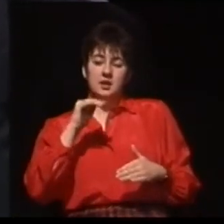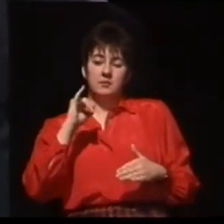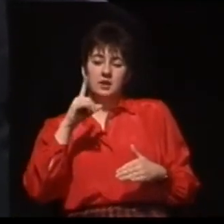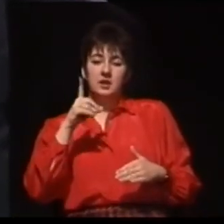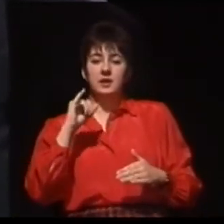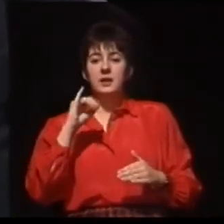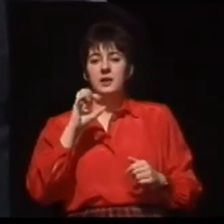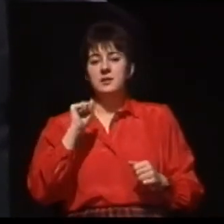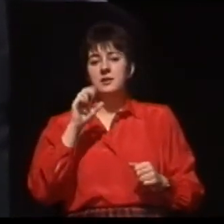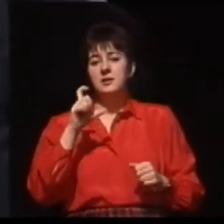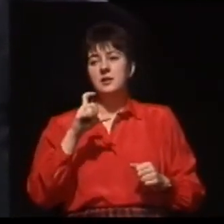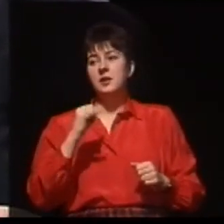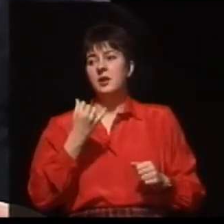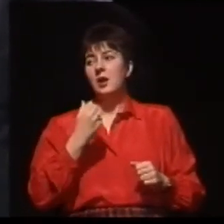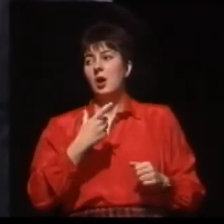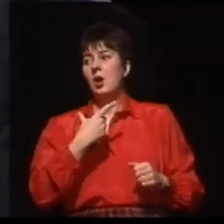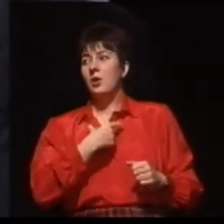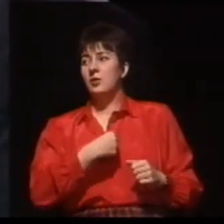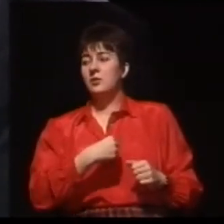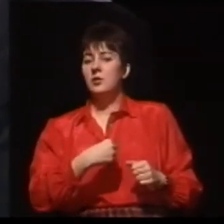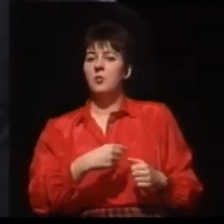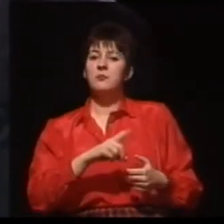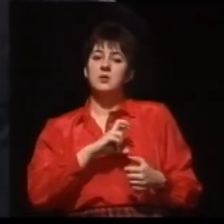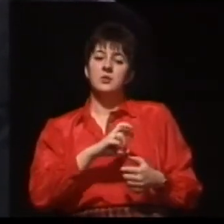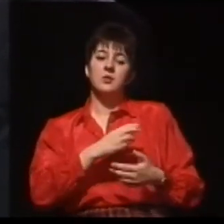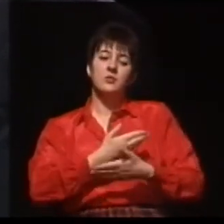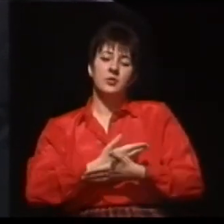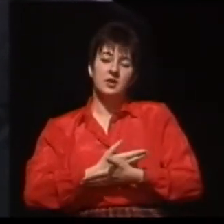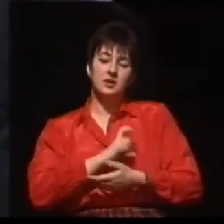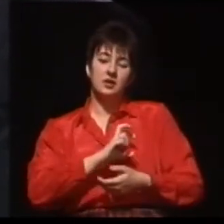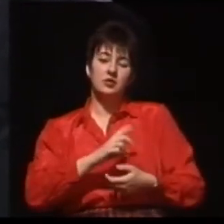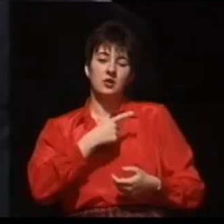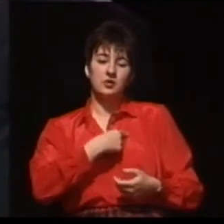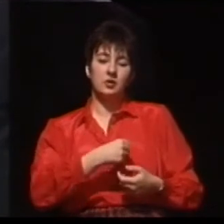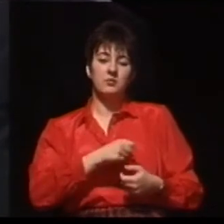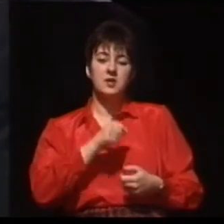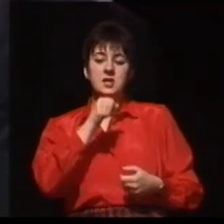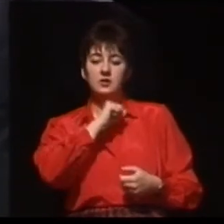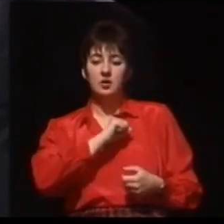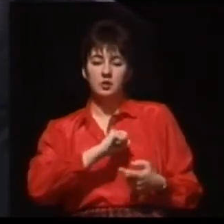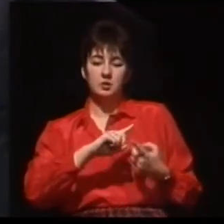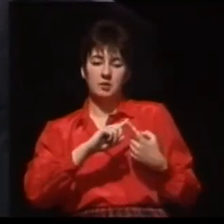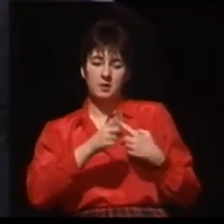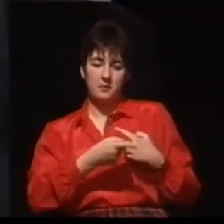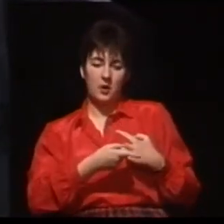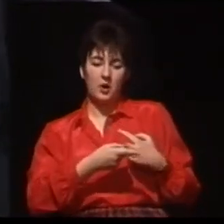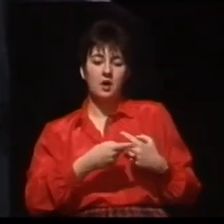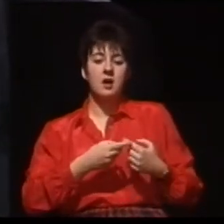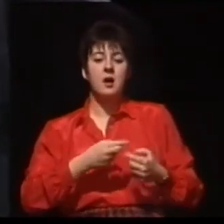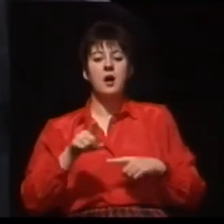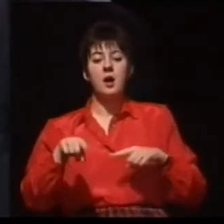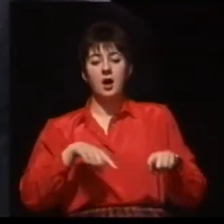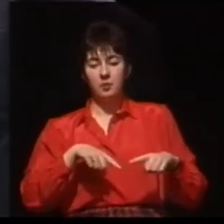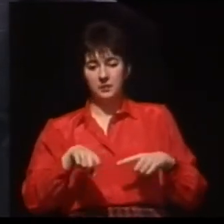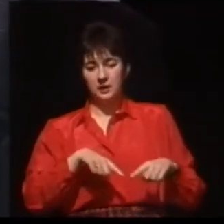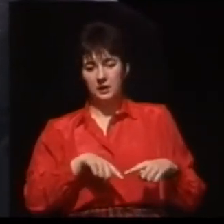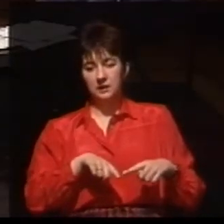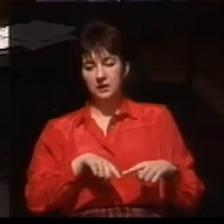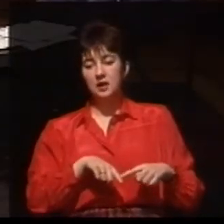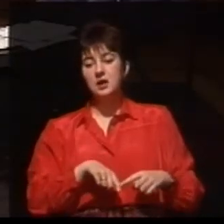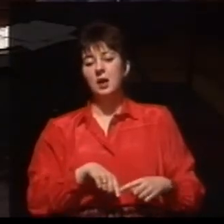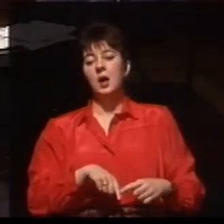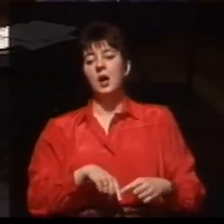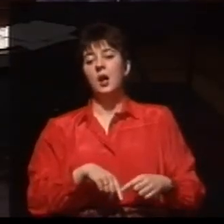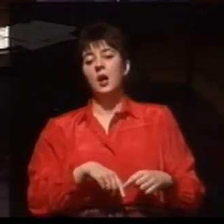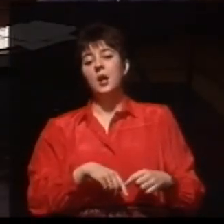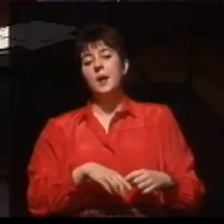u nas pacjent dostaje podstawowe informacje. Załóżmy, uczy się zdania bazowego w obcym języku, a w domu rozwija to